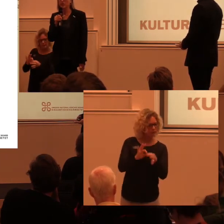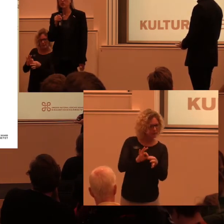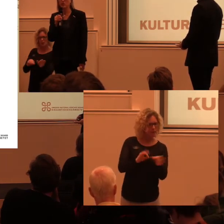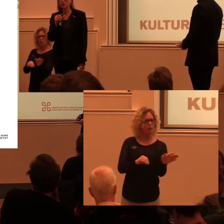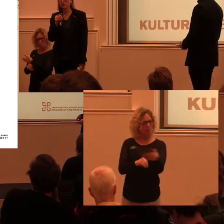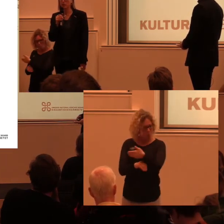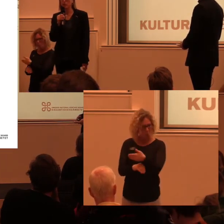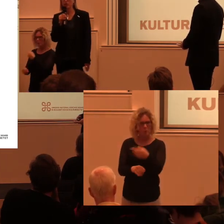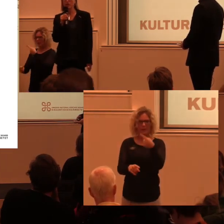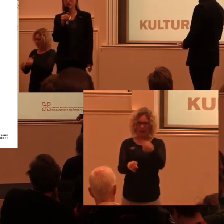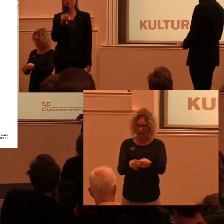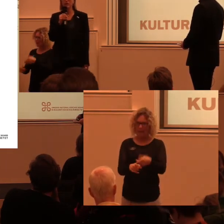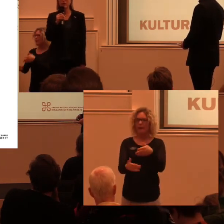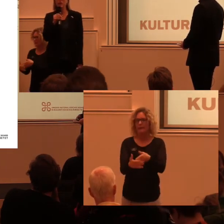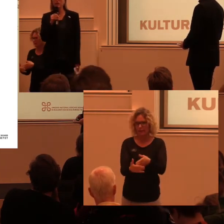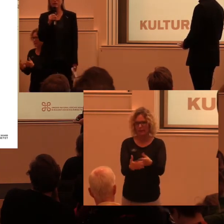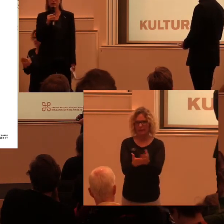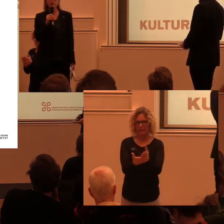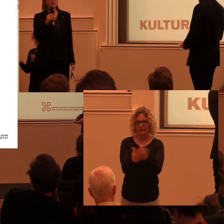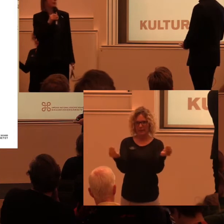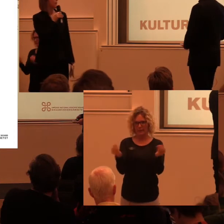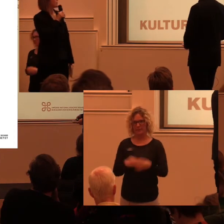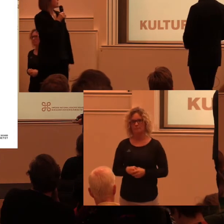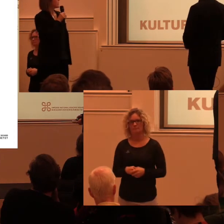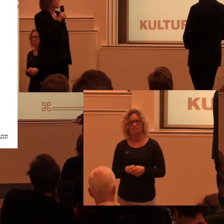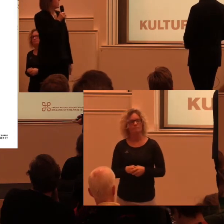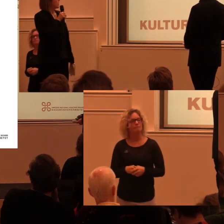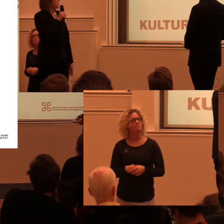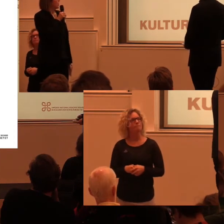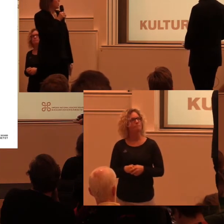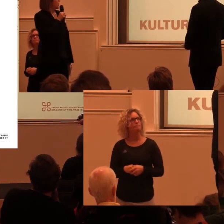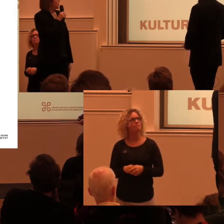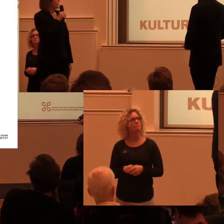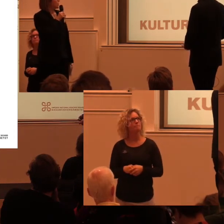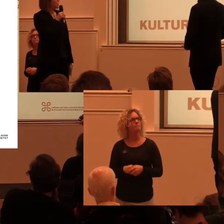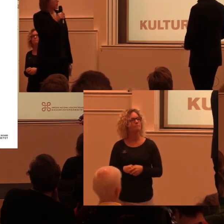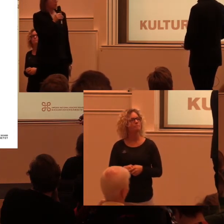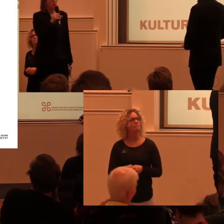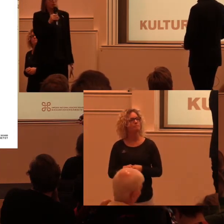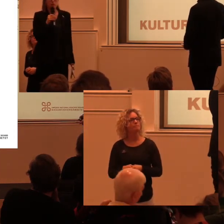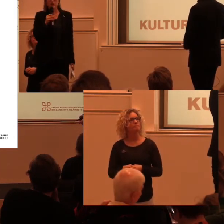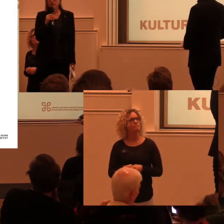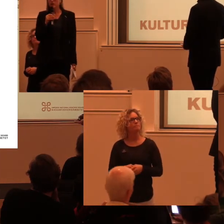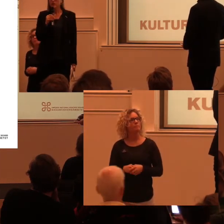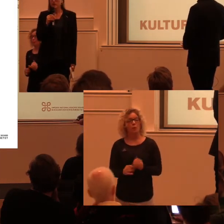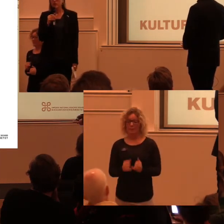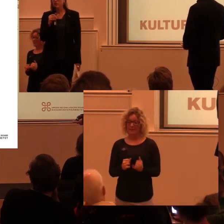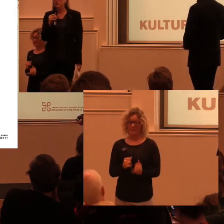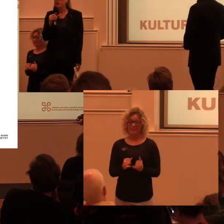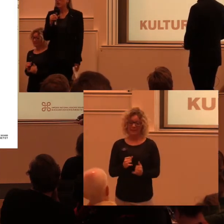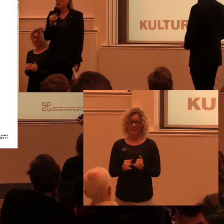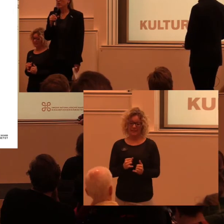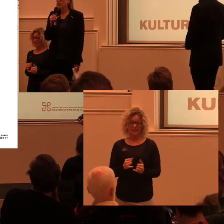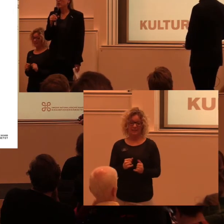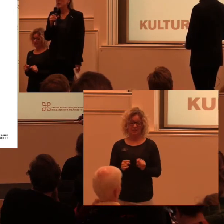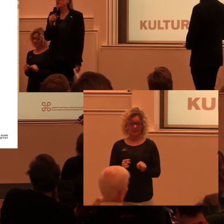bort den typen av väldigt enkla hinder. Och slutligen att man